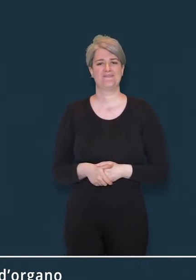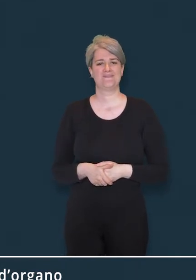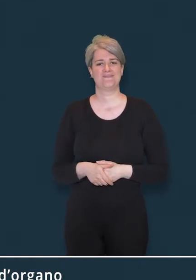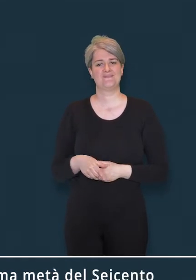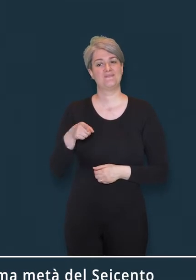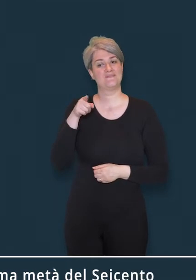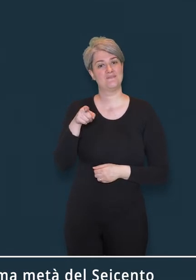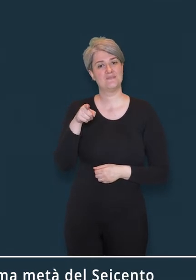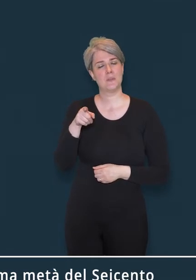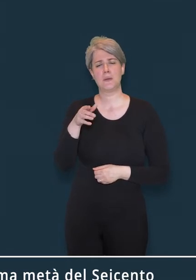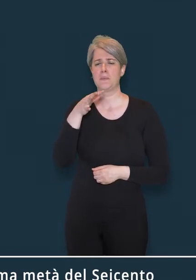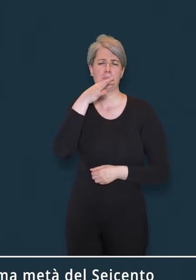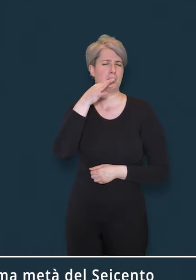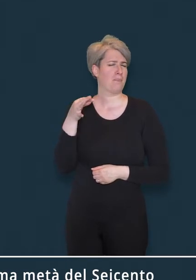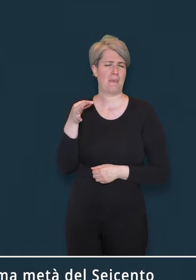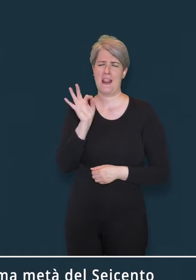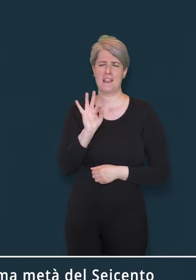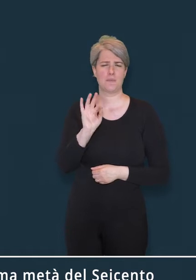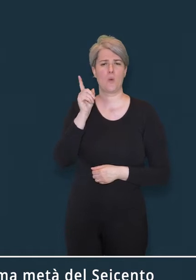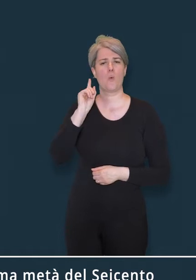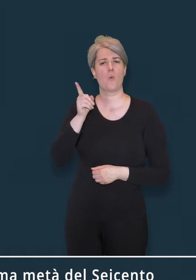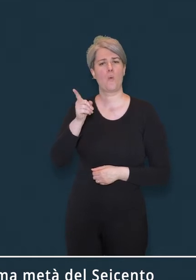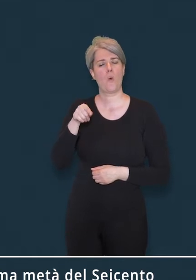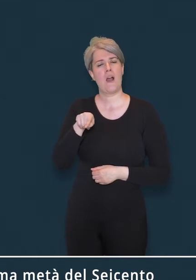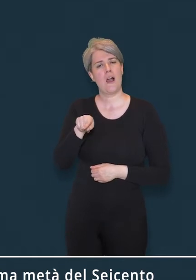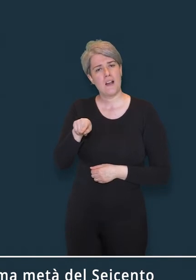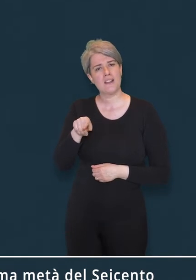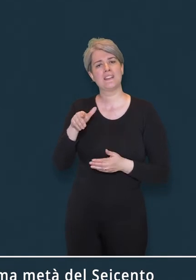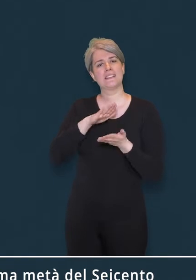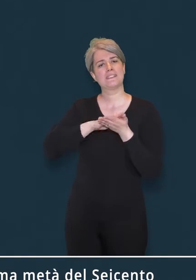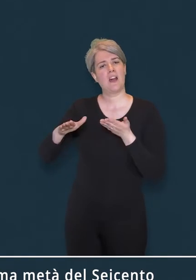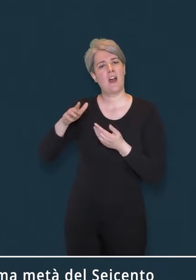e il toccante San Girolamo